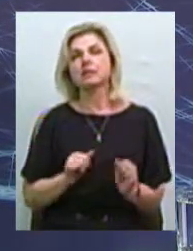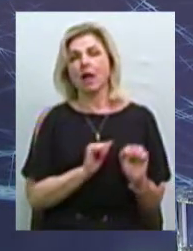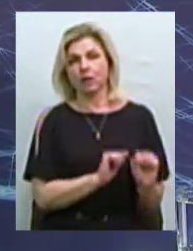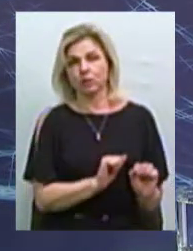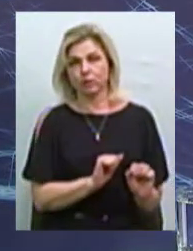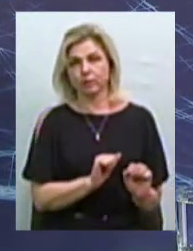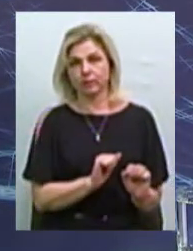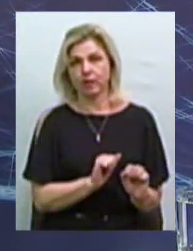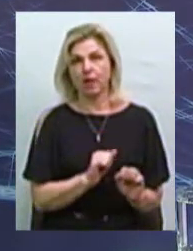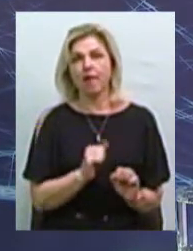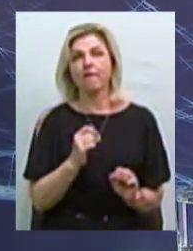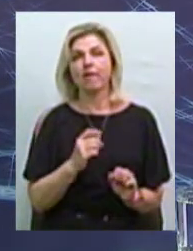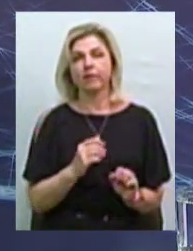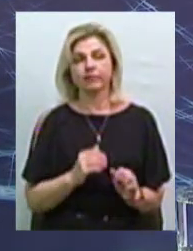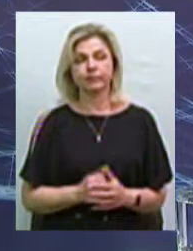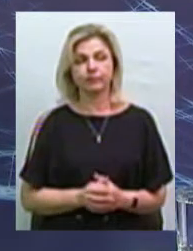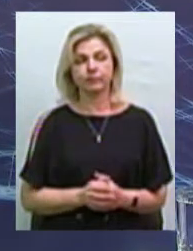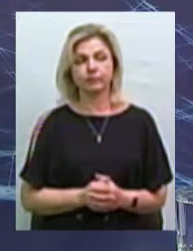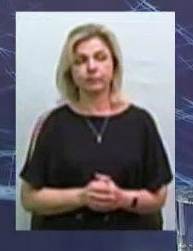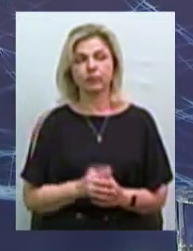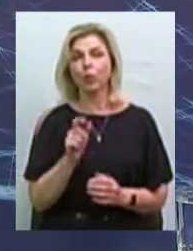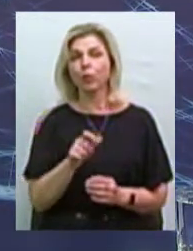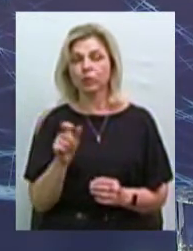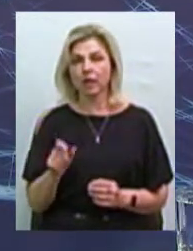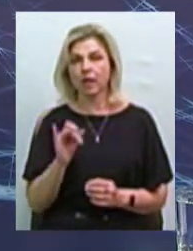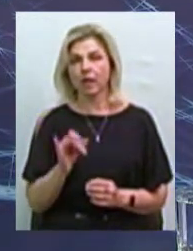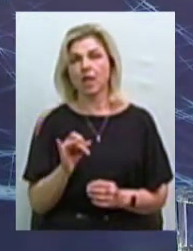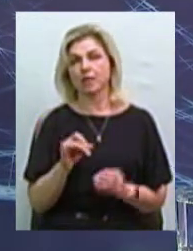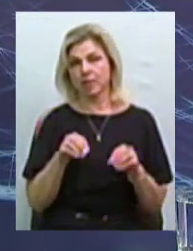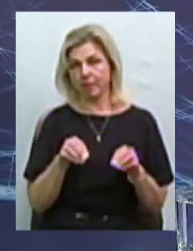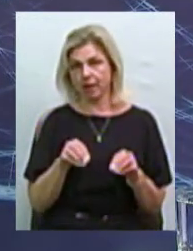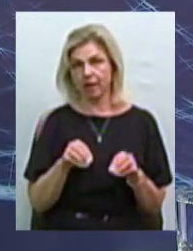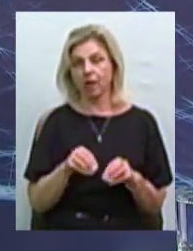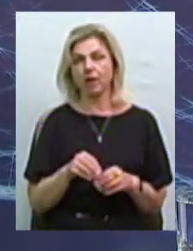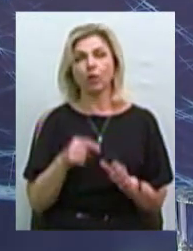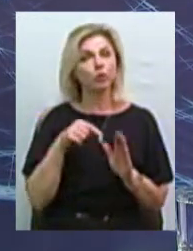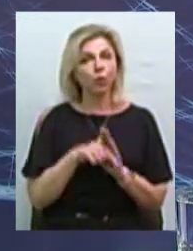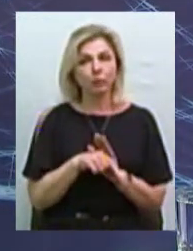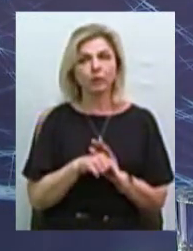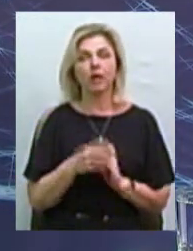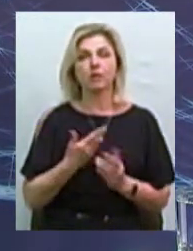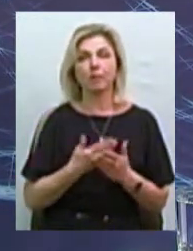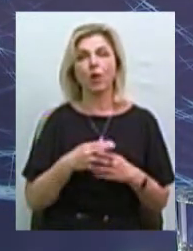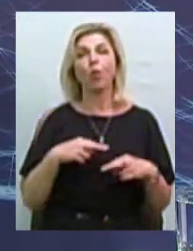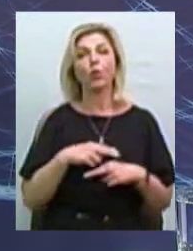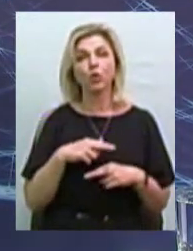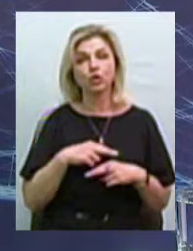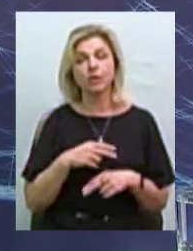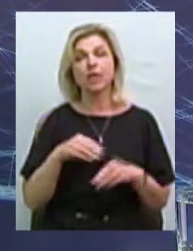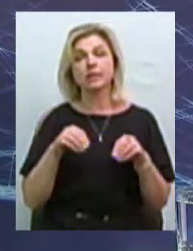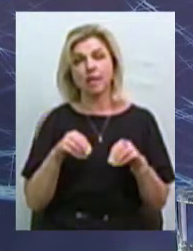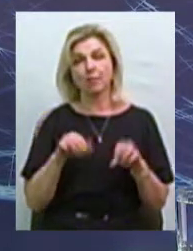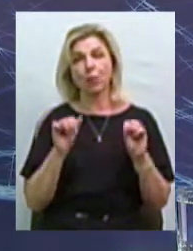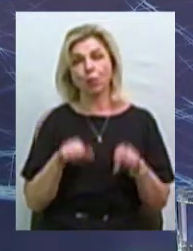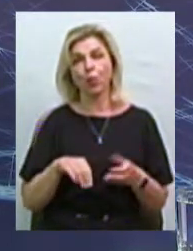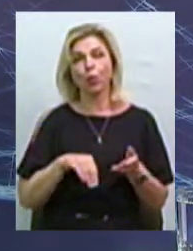власних громадян та власної землі. Тобто, у Угорщині, наприклад, землю може